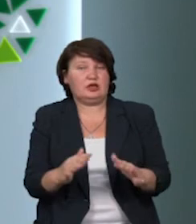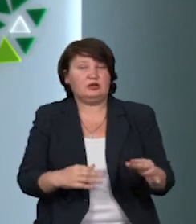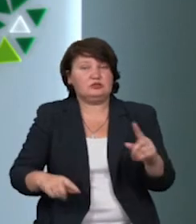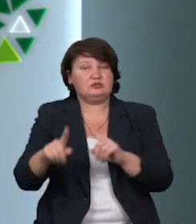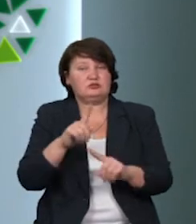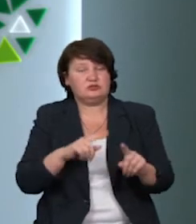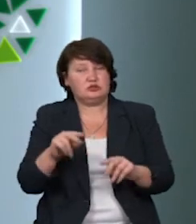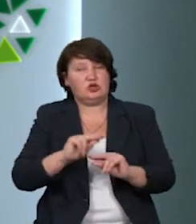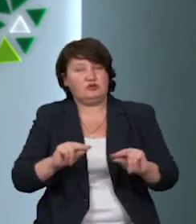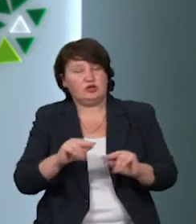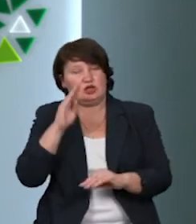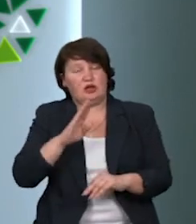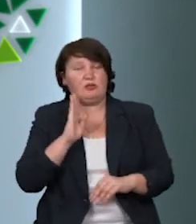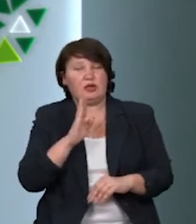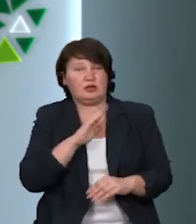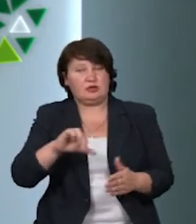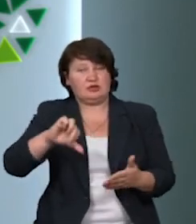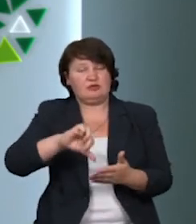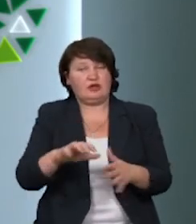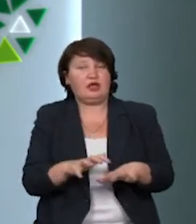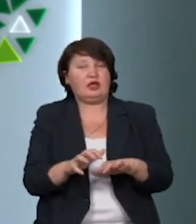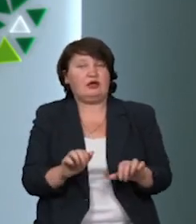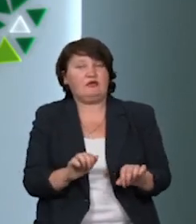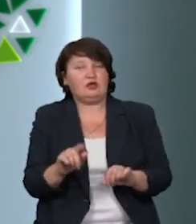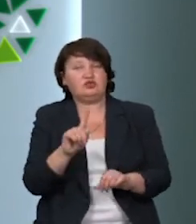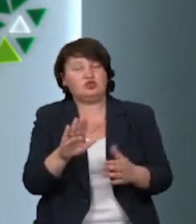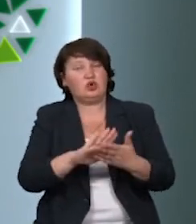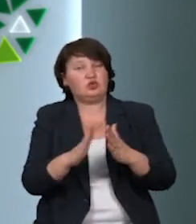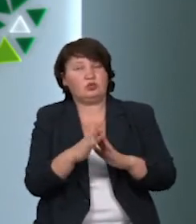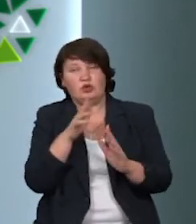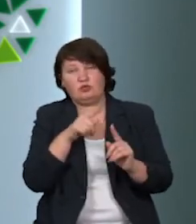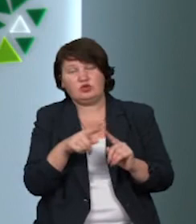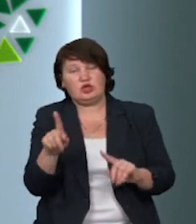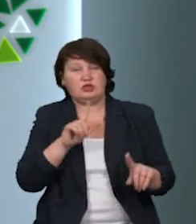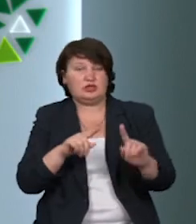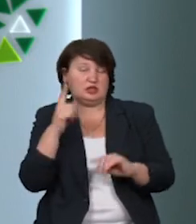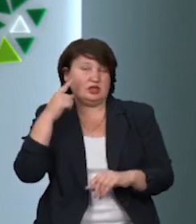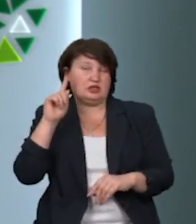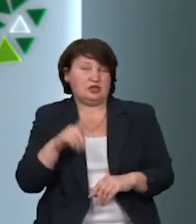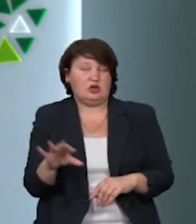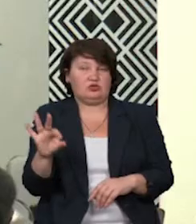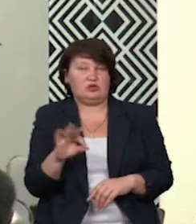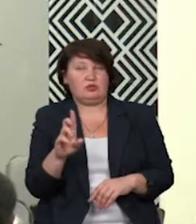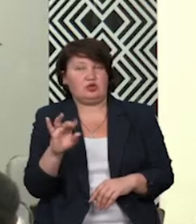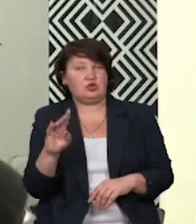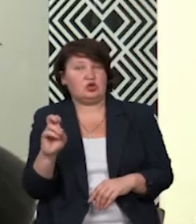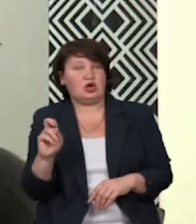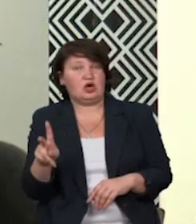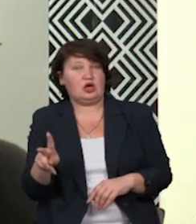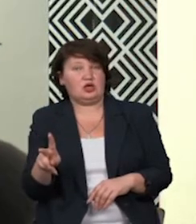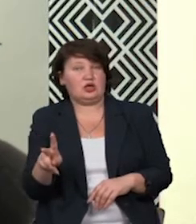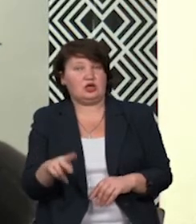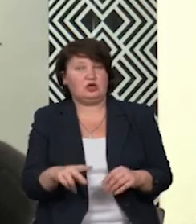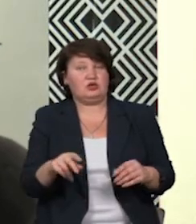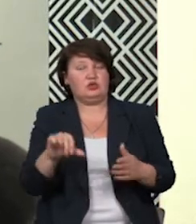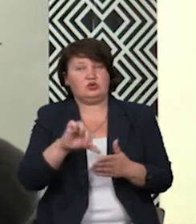освітяни, батьки та представники місцевої влади. Про що домовились під час засідання, знає Олександра Берчак. Учасниця зустрічі